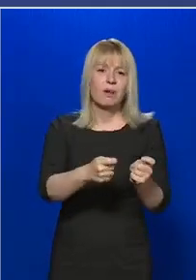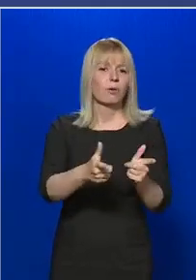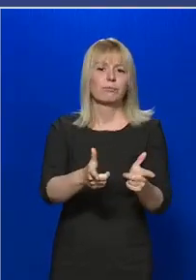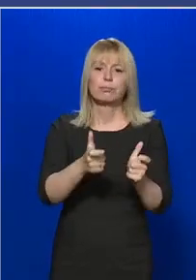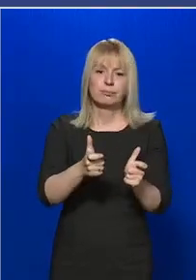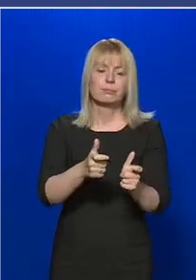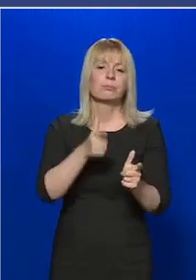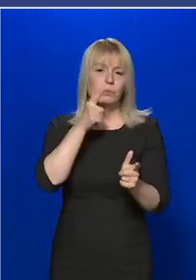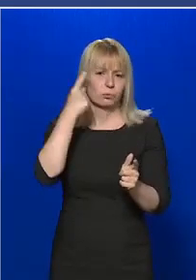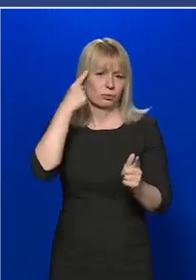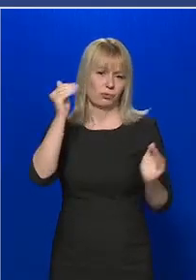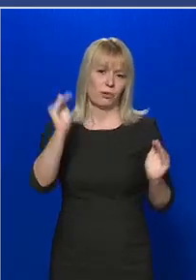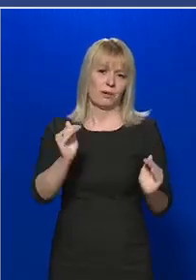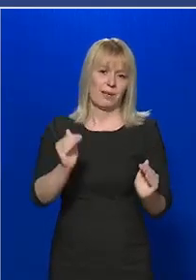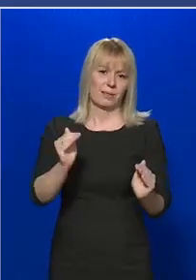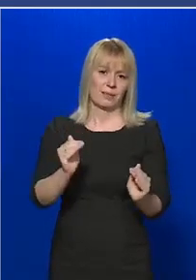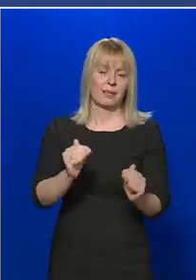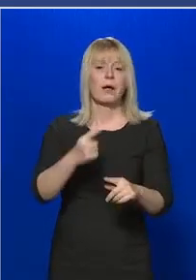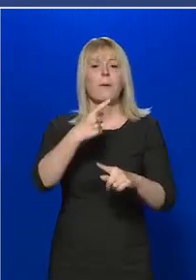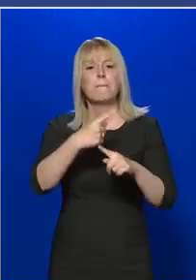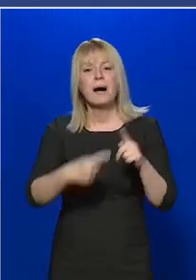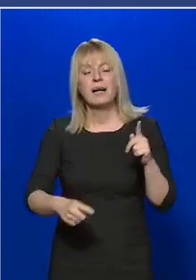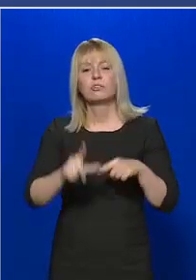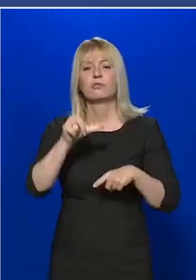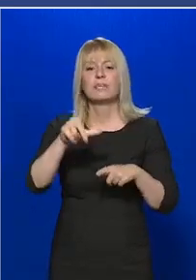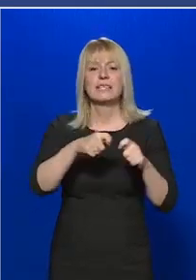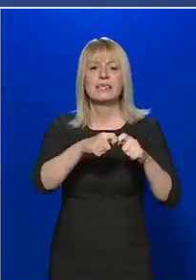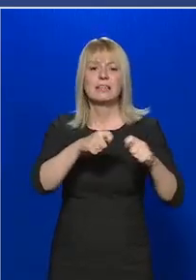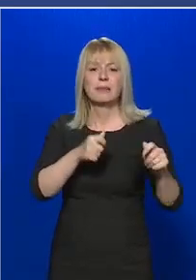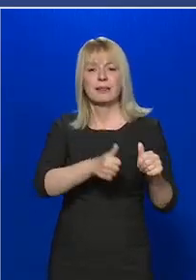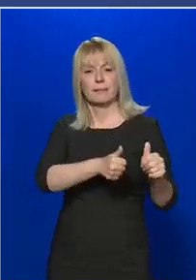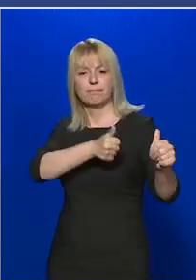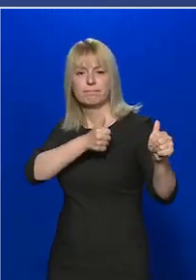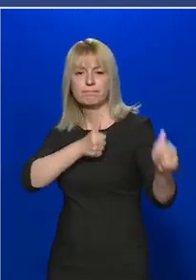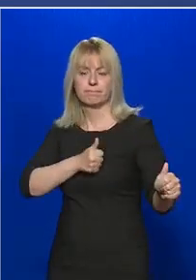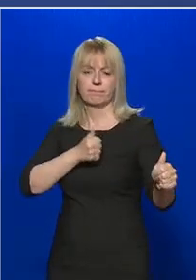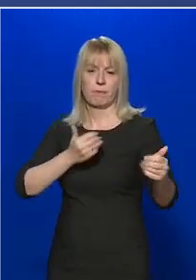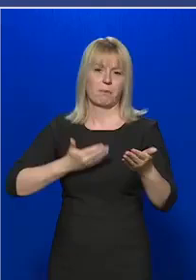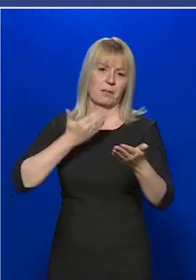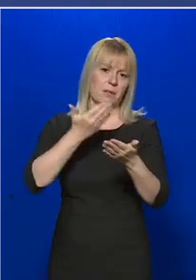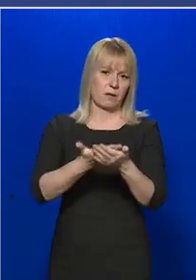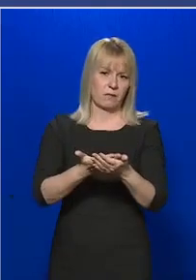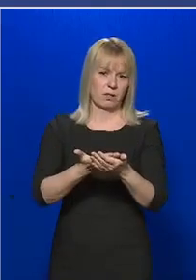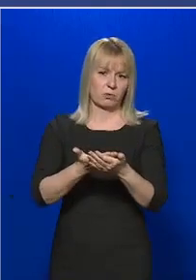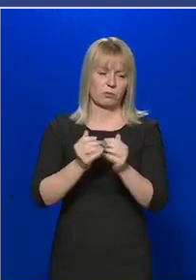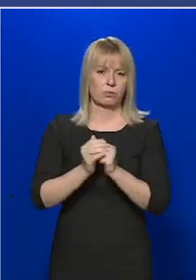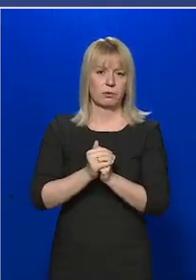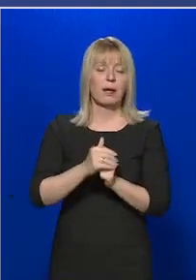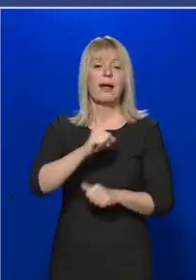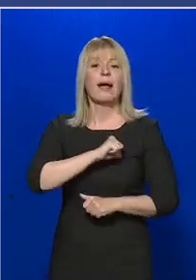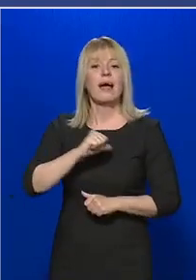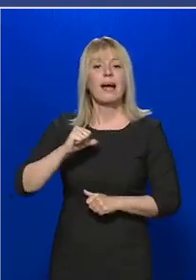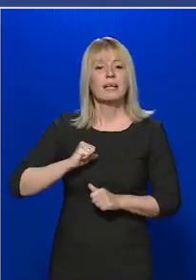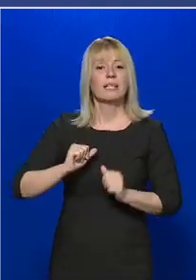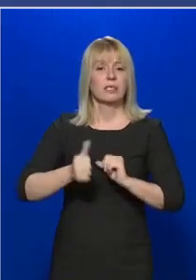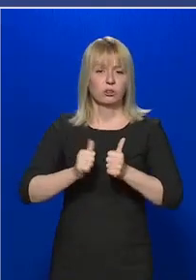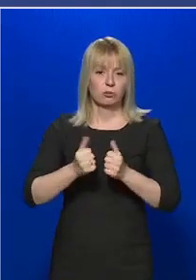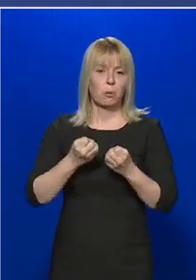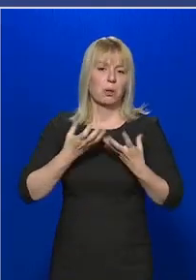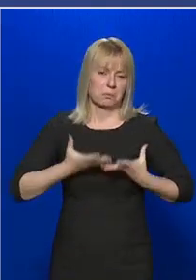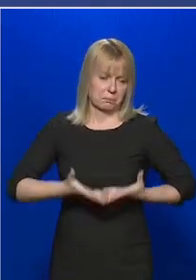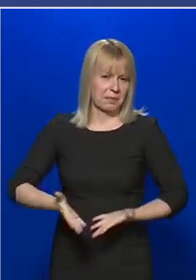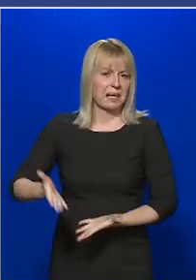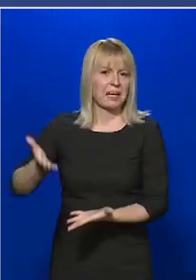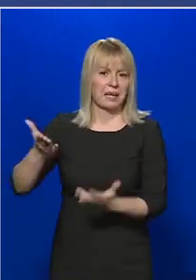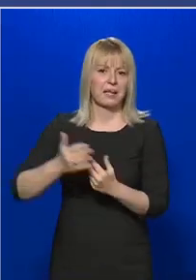csökkentik. Tehát azt a másfél-két métert, amit javaslunk. Az egyéni sport megengedett.